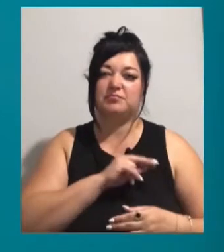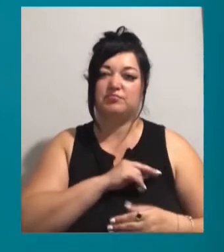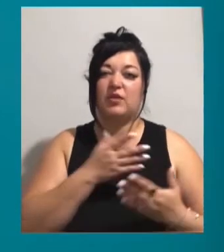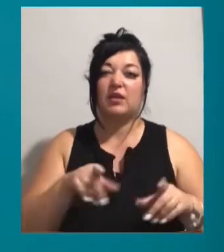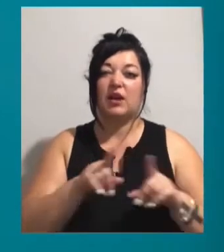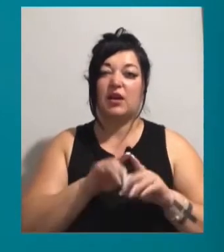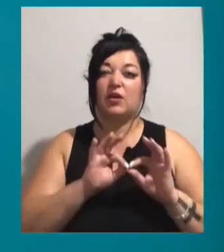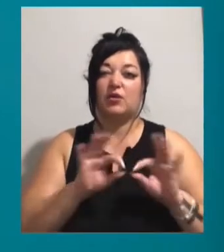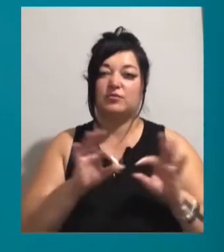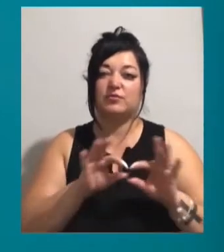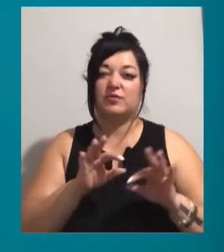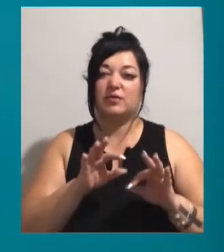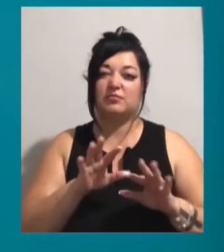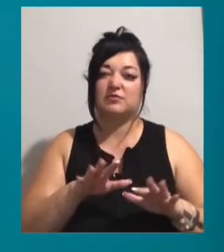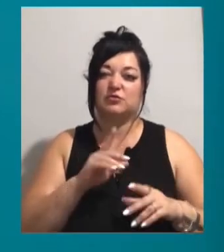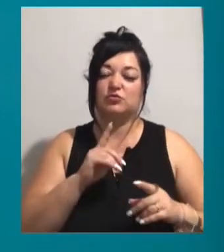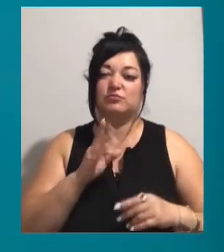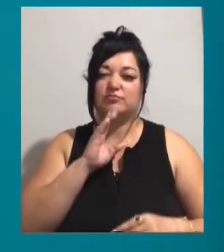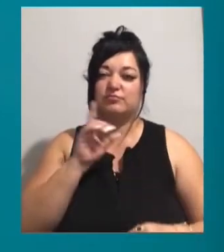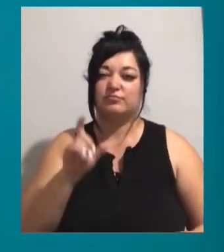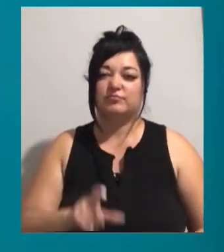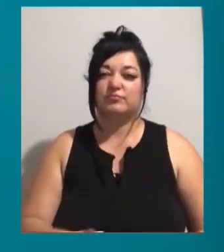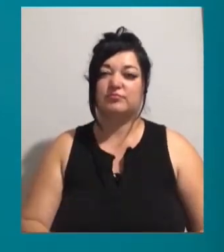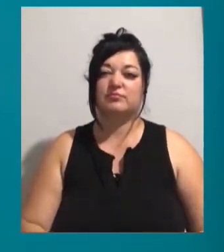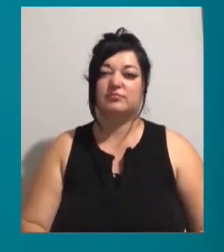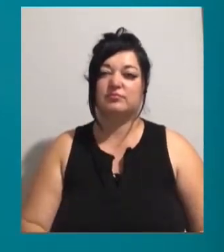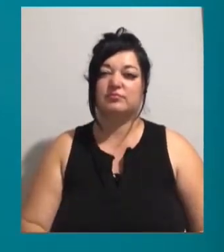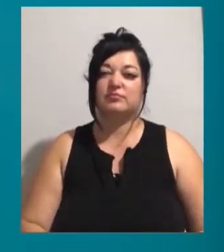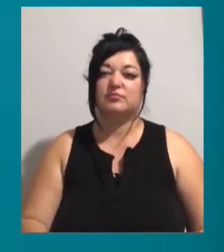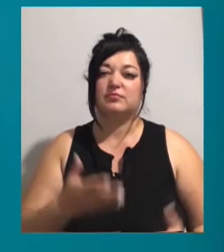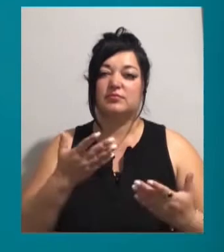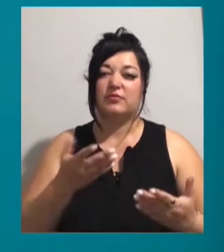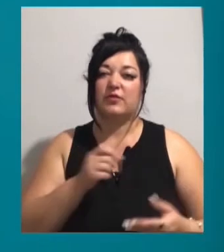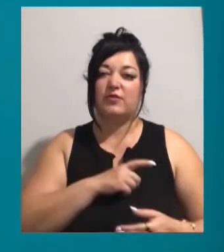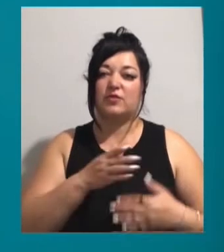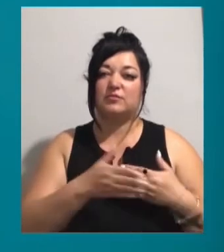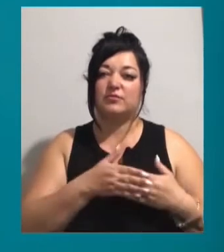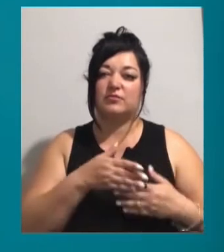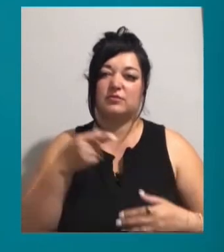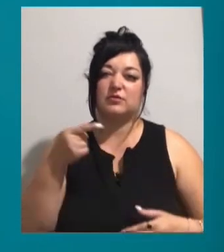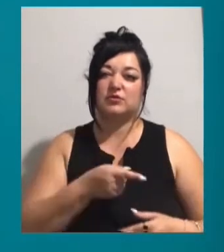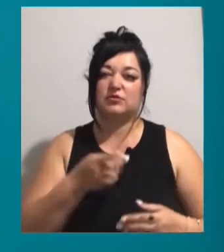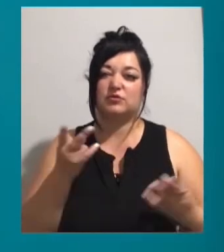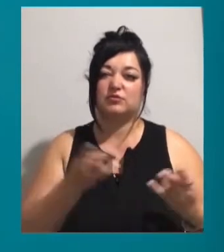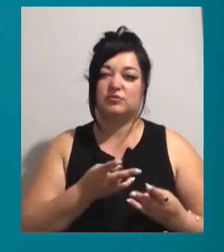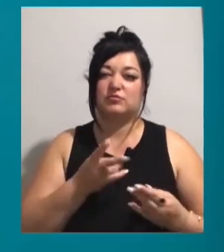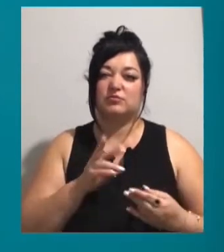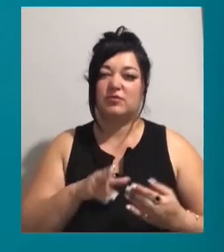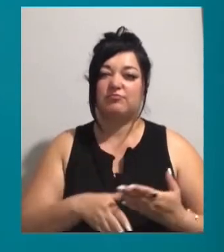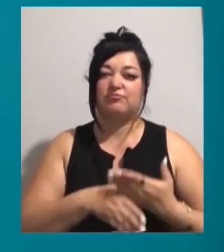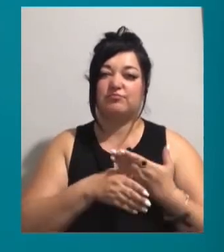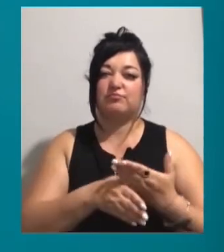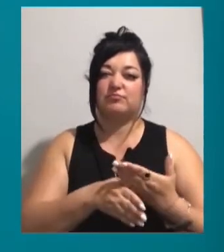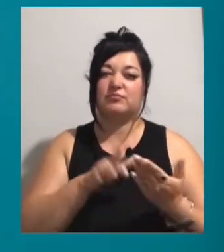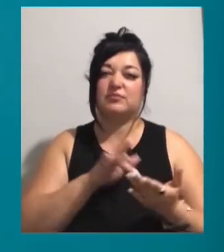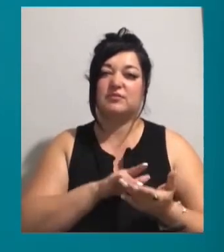розповіла менеджерка служби Ольга Осадченко. Каже, така допомога в Одесі потрібна близько тисячі невилікованих людей. Даний центр наде